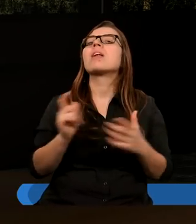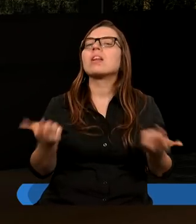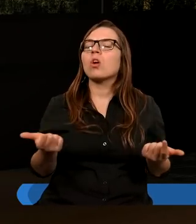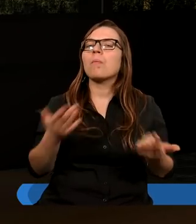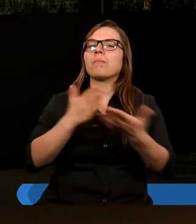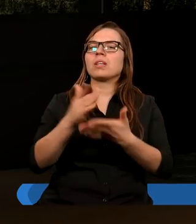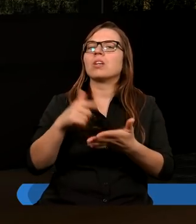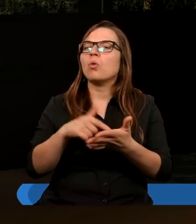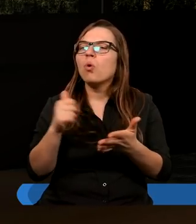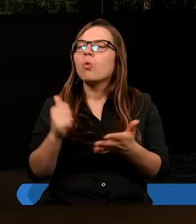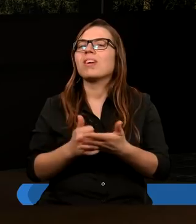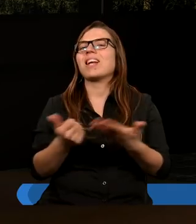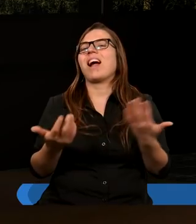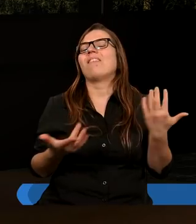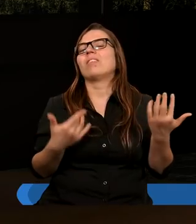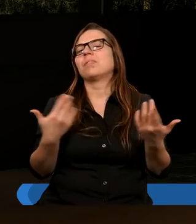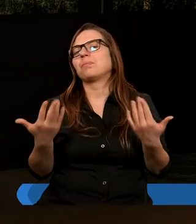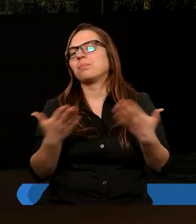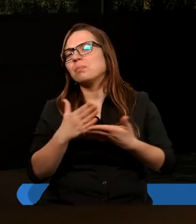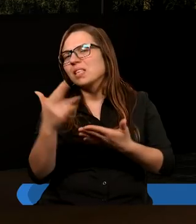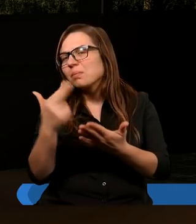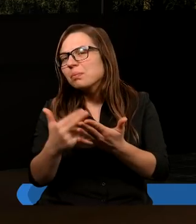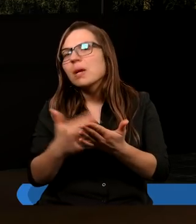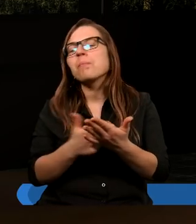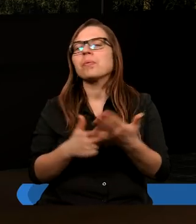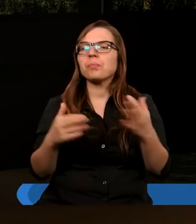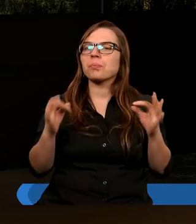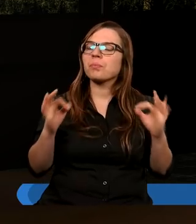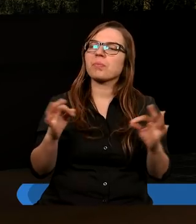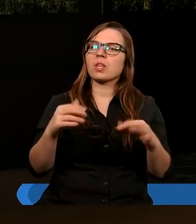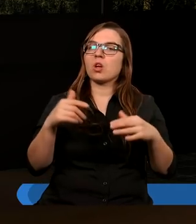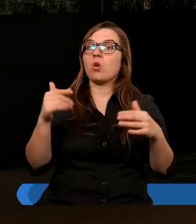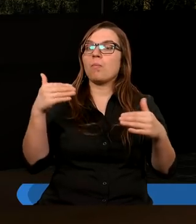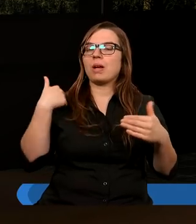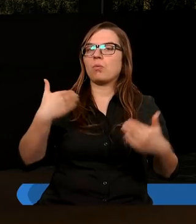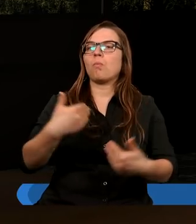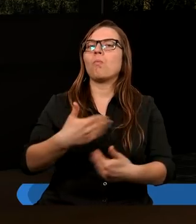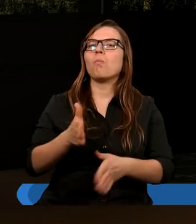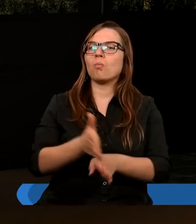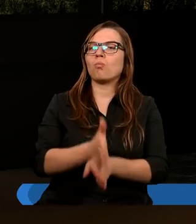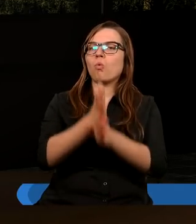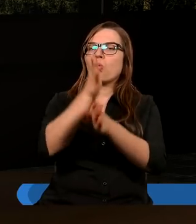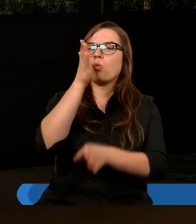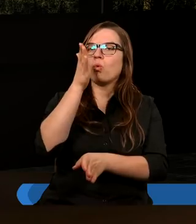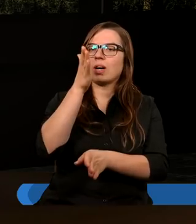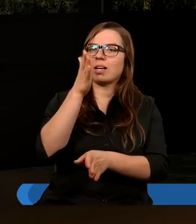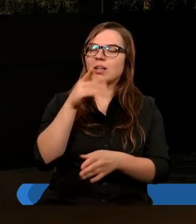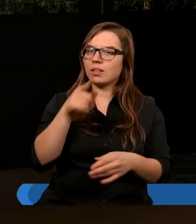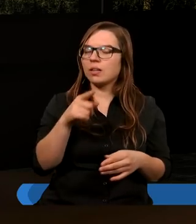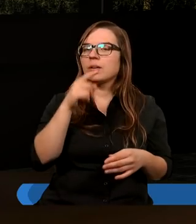ustawy, poprzez swoje przepisy ustanowili wielki mur, który te